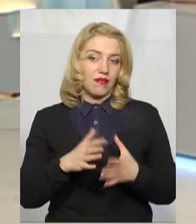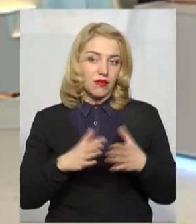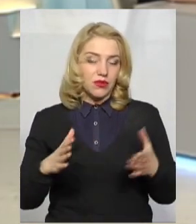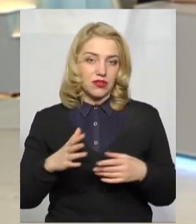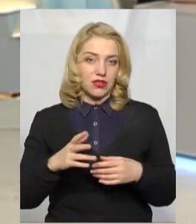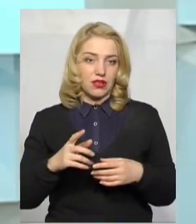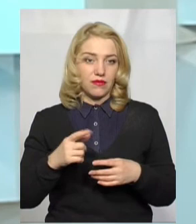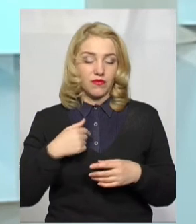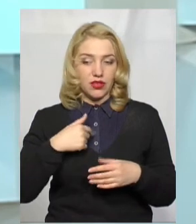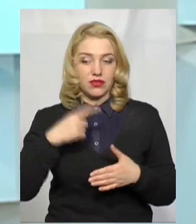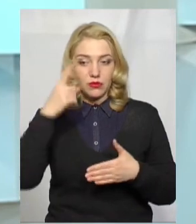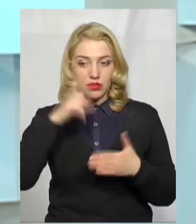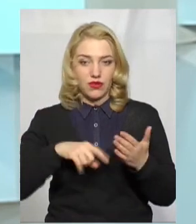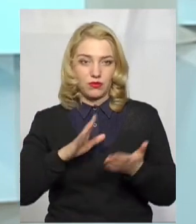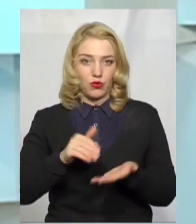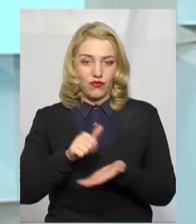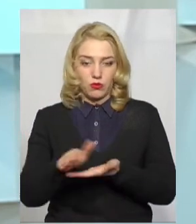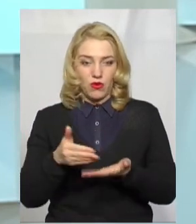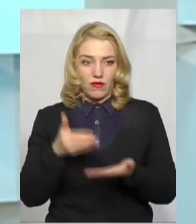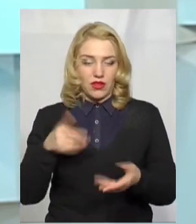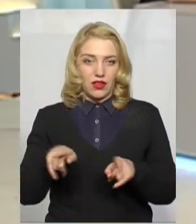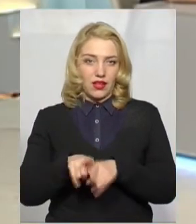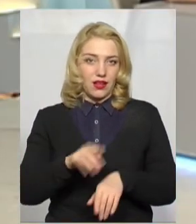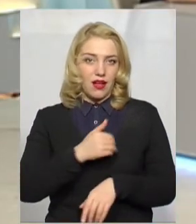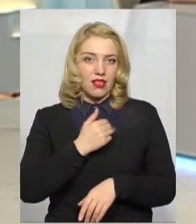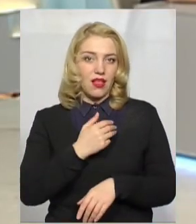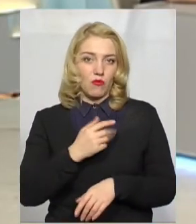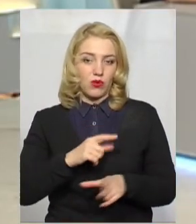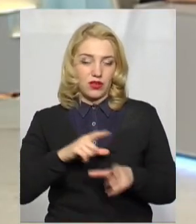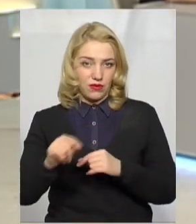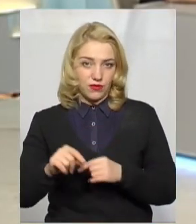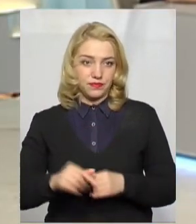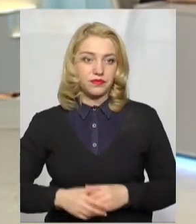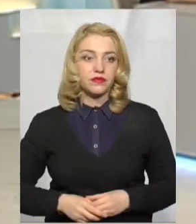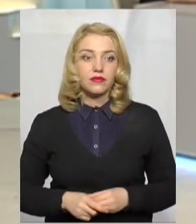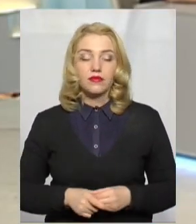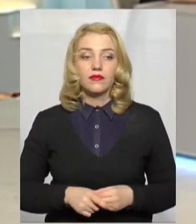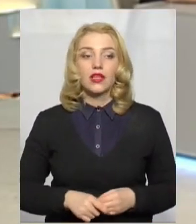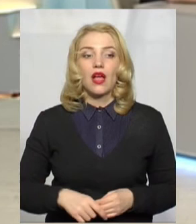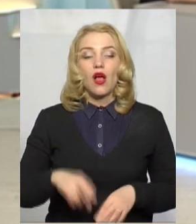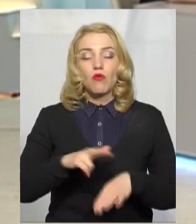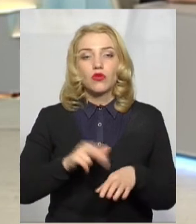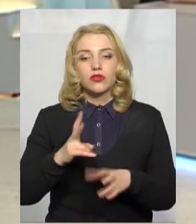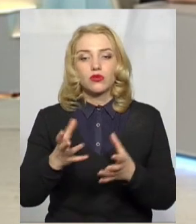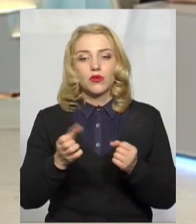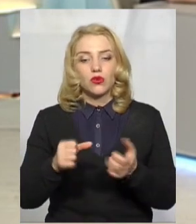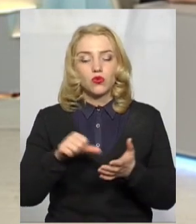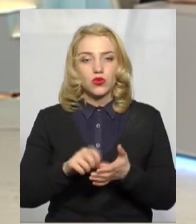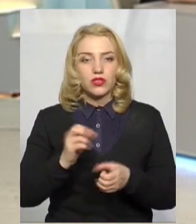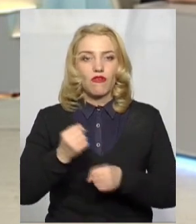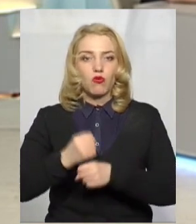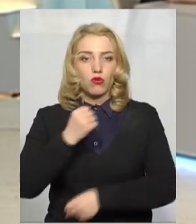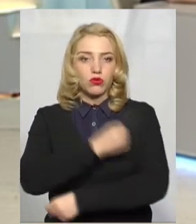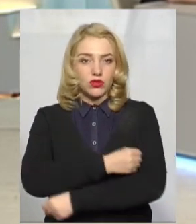своїй ми сподіваємося, що відмовляться від таких намірів. А поліцейські, які беруть участь у цих блокпостах, вони мають